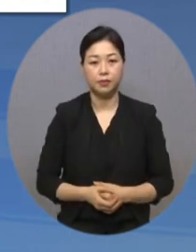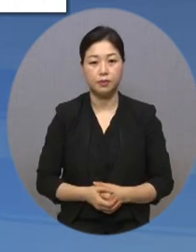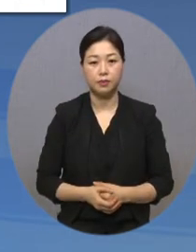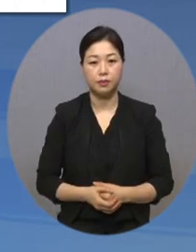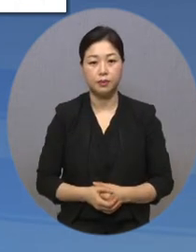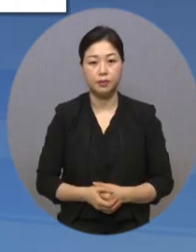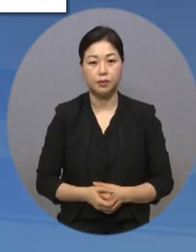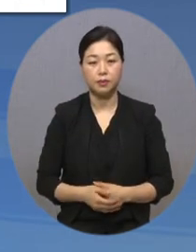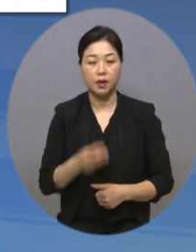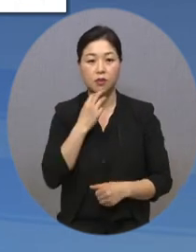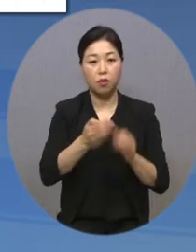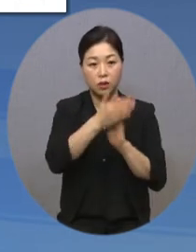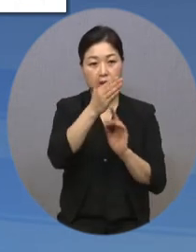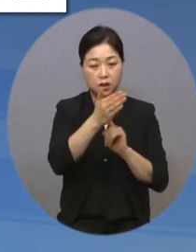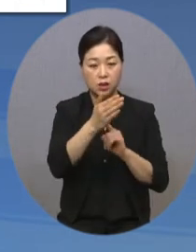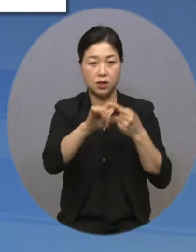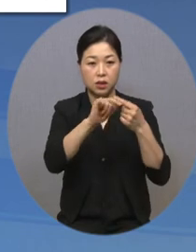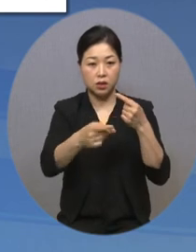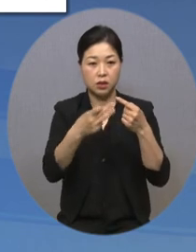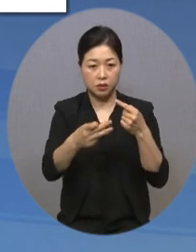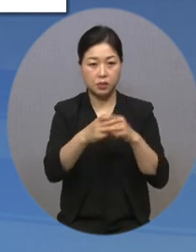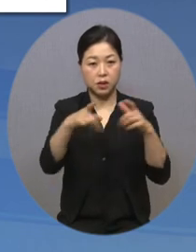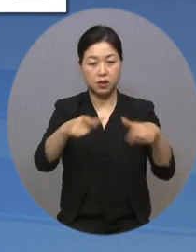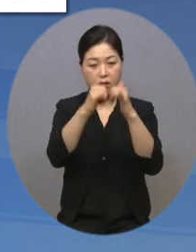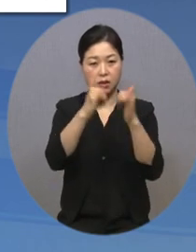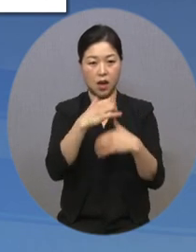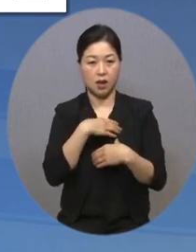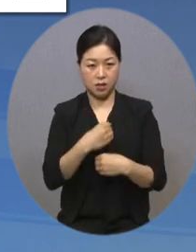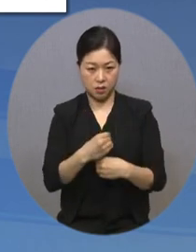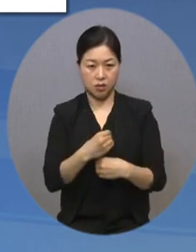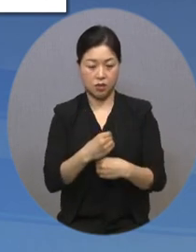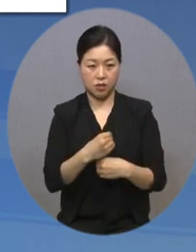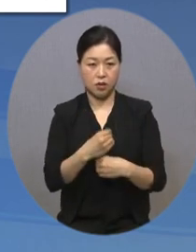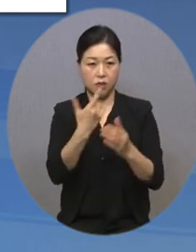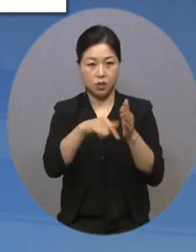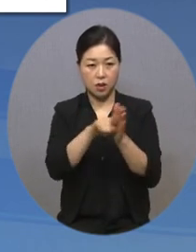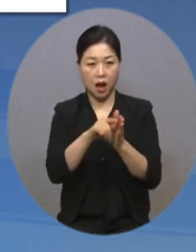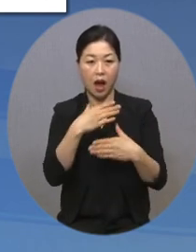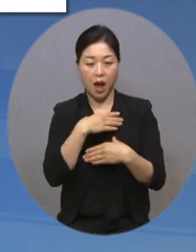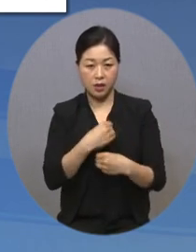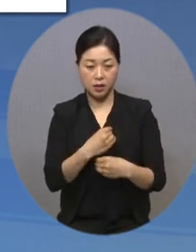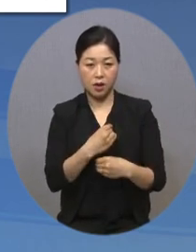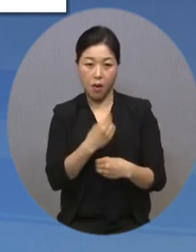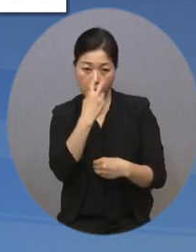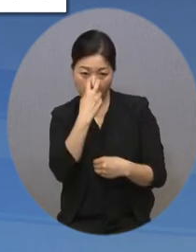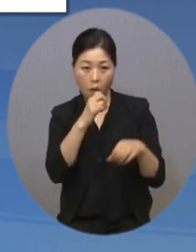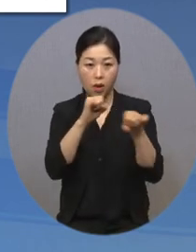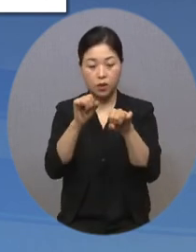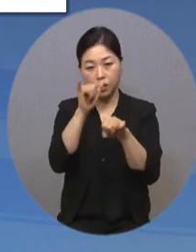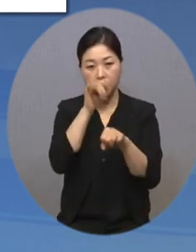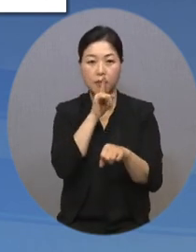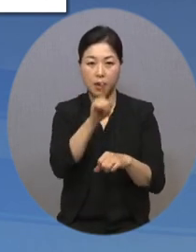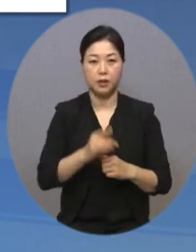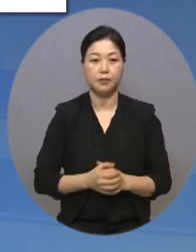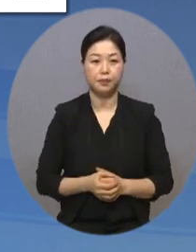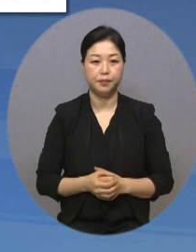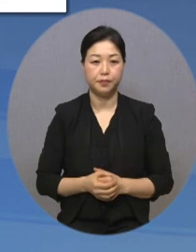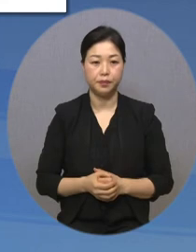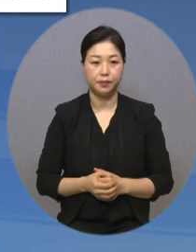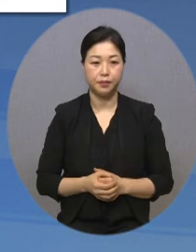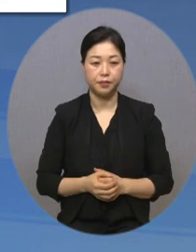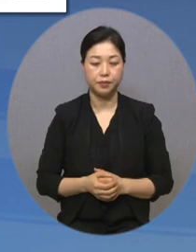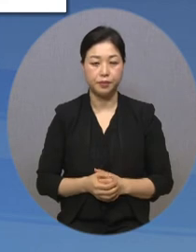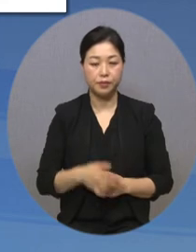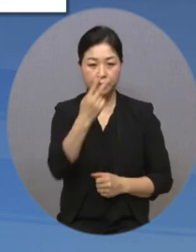서울시는 지난 13일 지역사회 안전을 위한 안전보안관 활동을 펼친다고 밝혔습니다. 지난